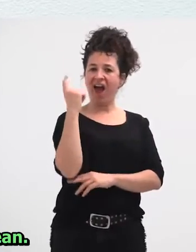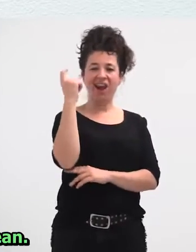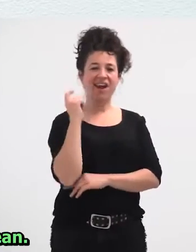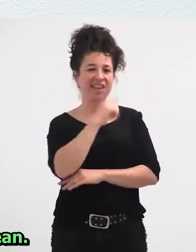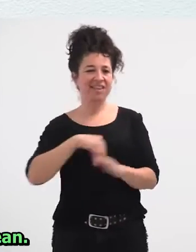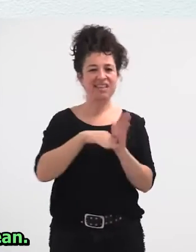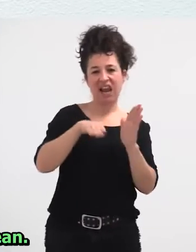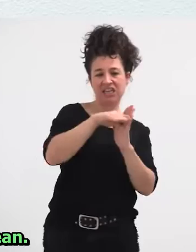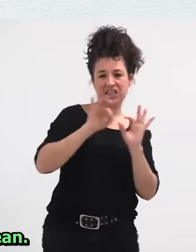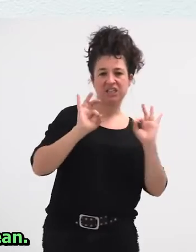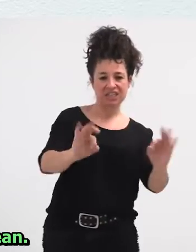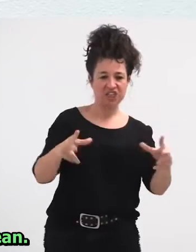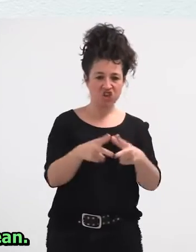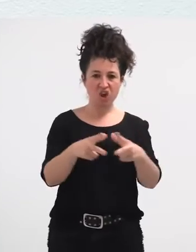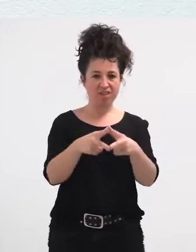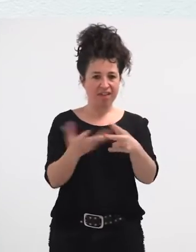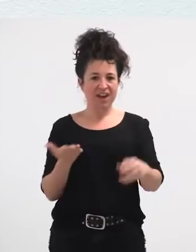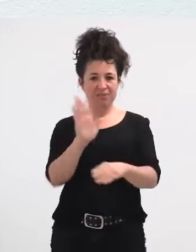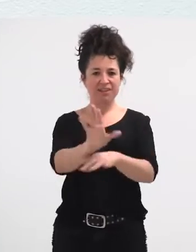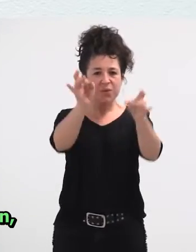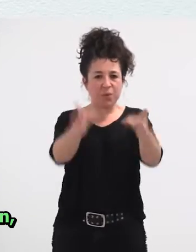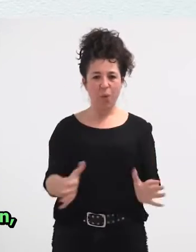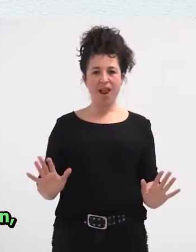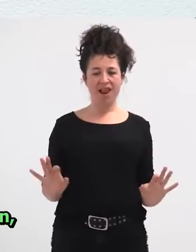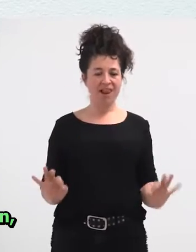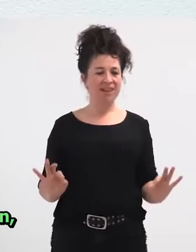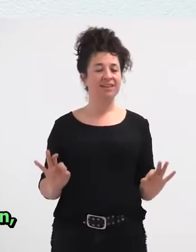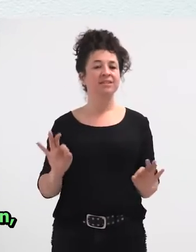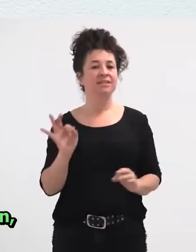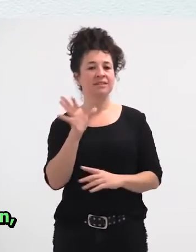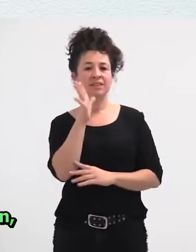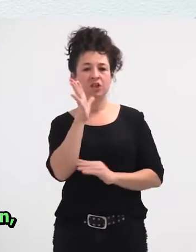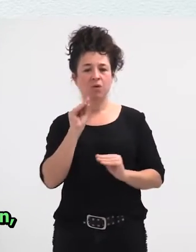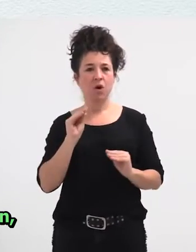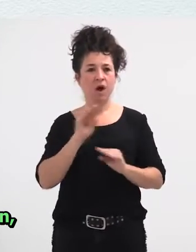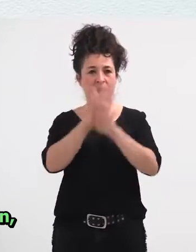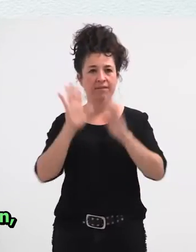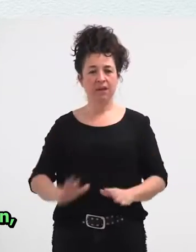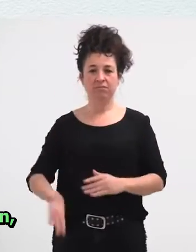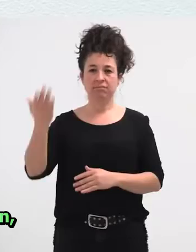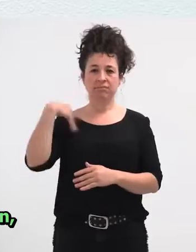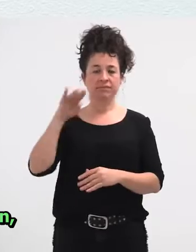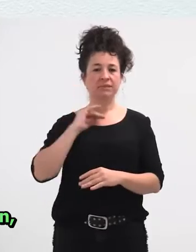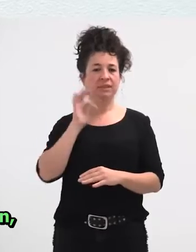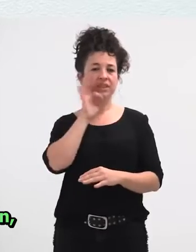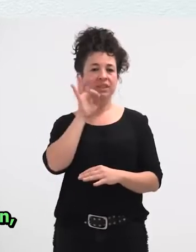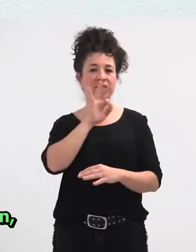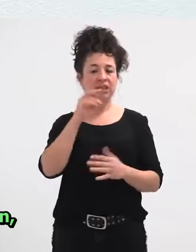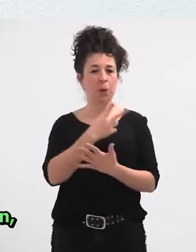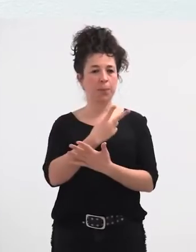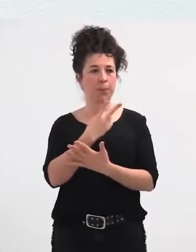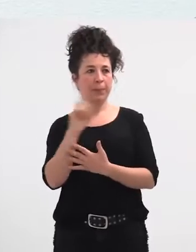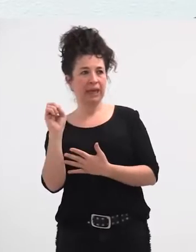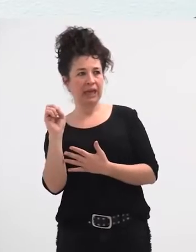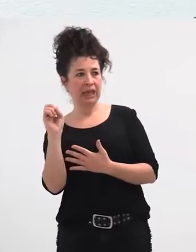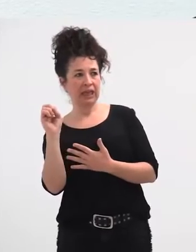Gizartearen Representazio Bat azkenean, eta bere egiten du hoaigarren, gizaldiaren, asieran, batez ere